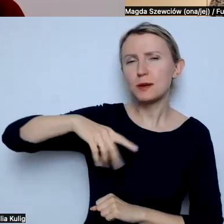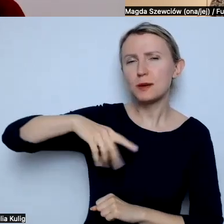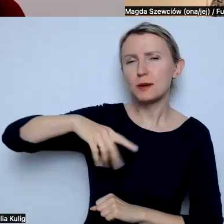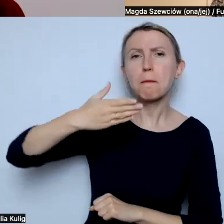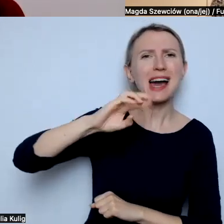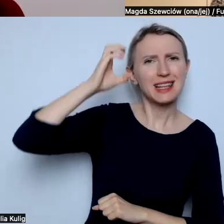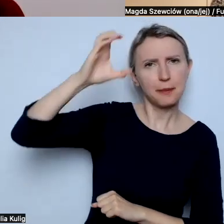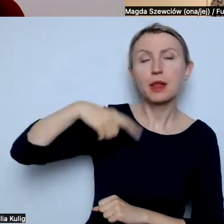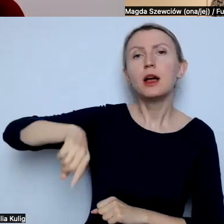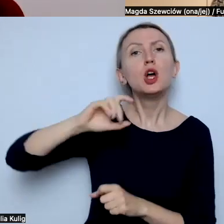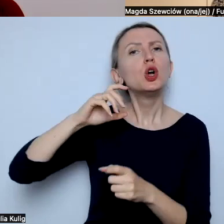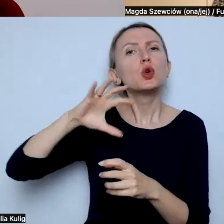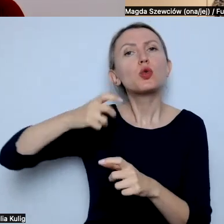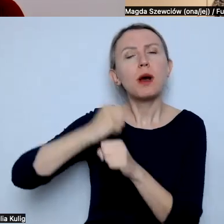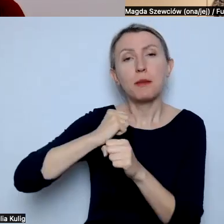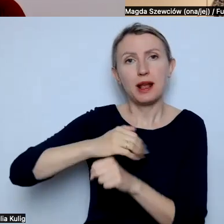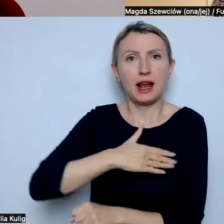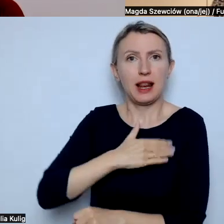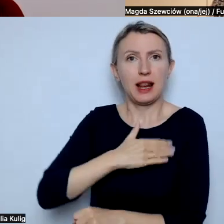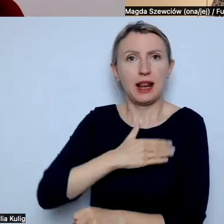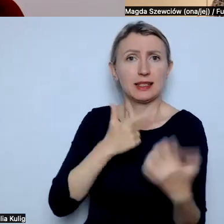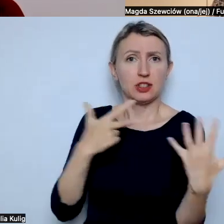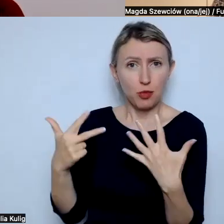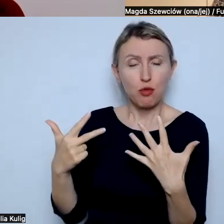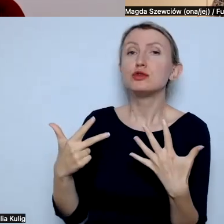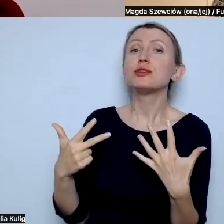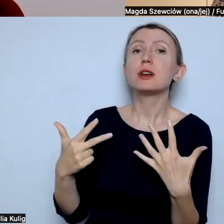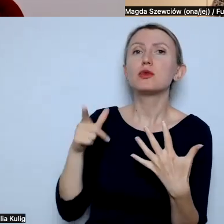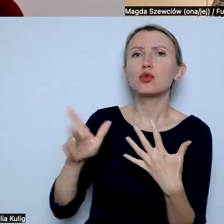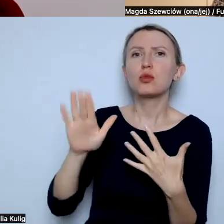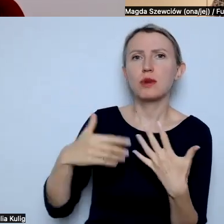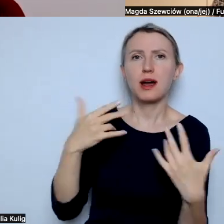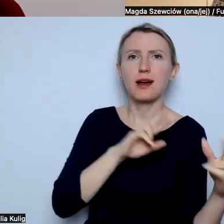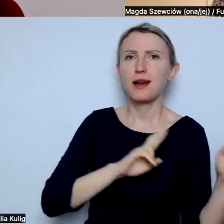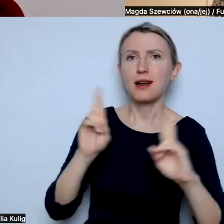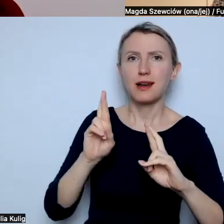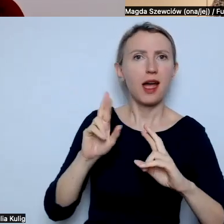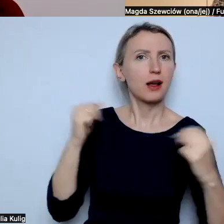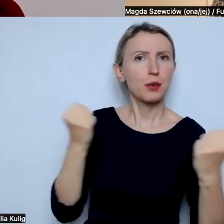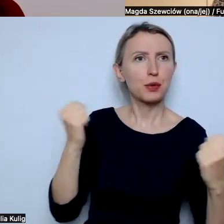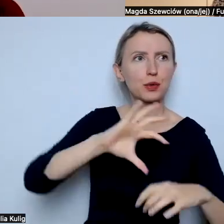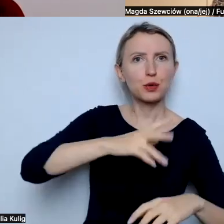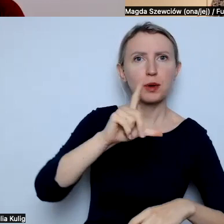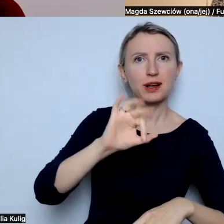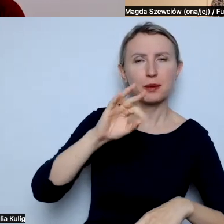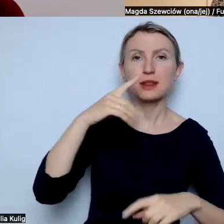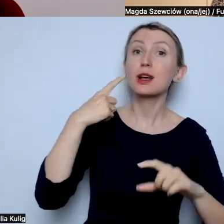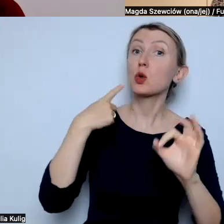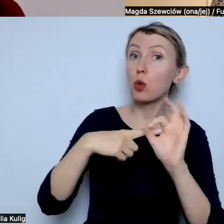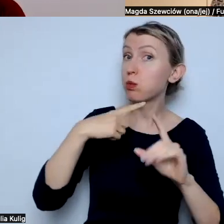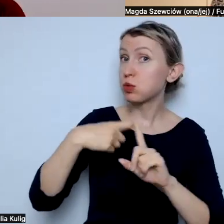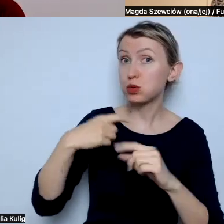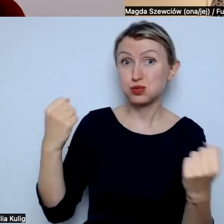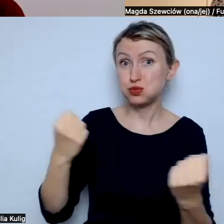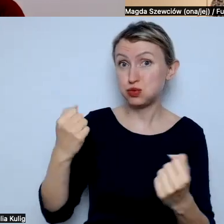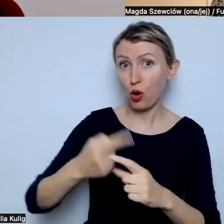pracować z grupą młodzieży klasa 7-8, w której pojawiają się skrajne reakcje na temat związanych z grupą LGBTQ+, no i